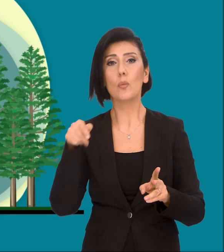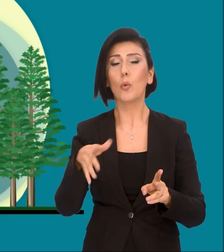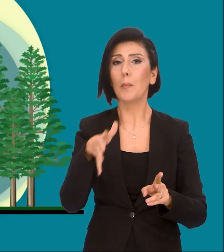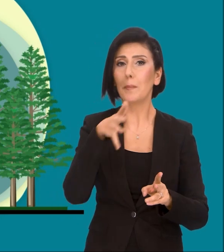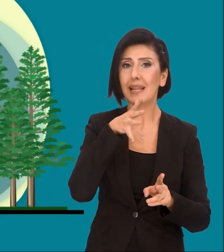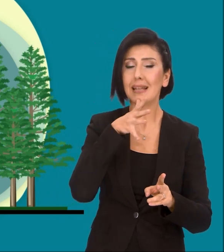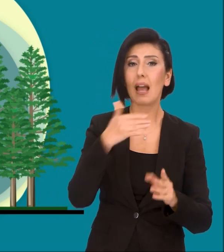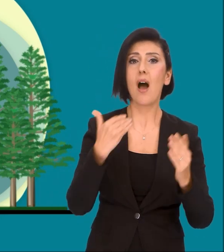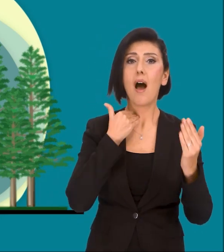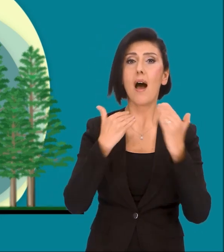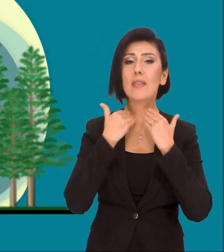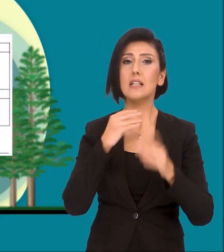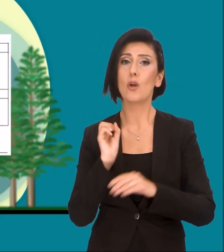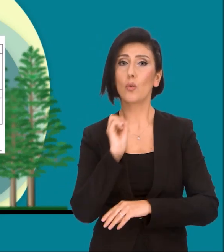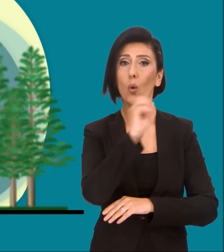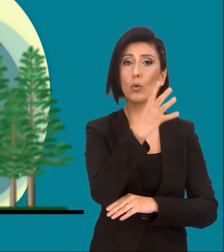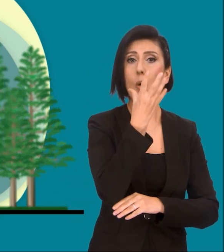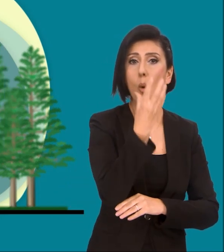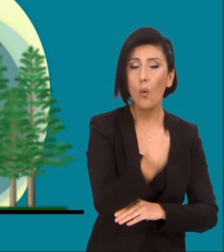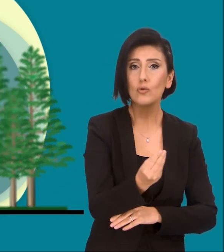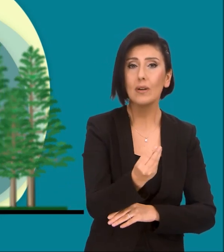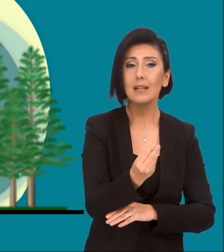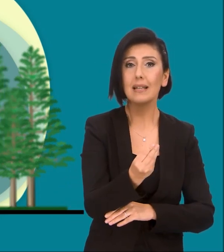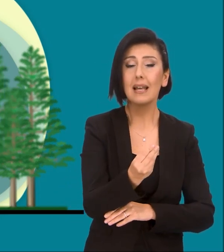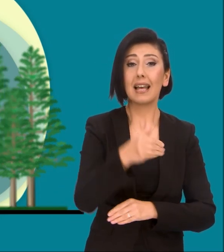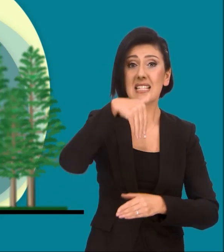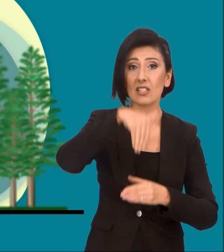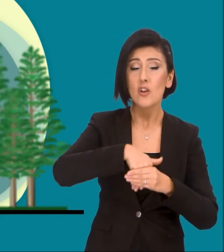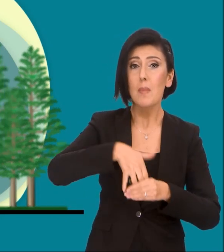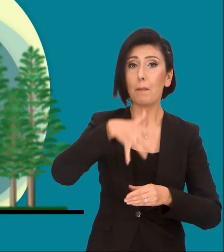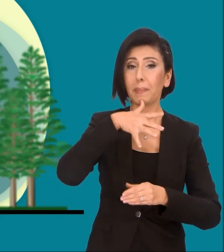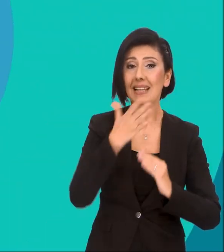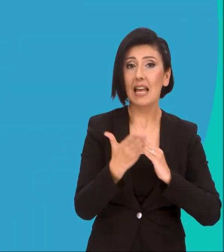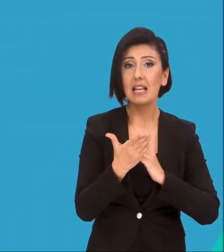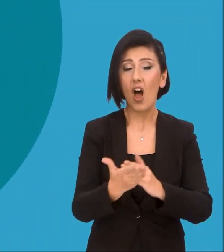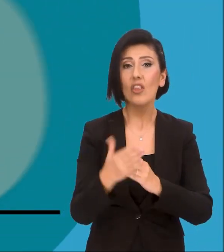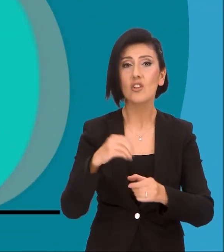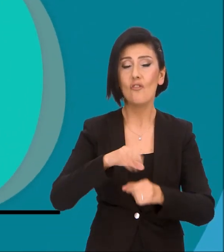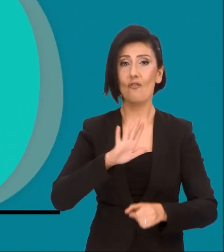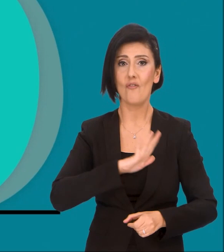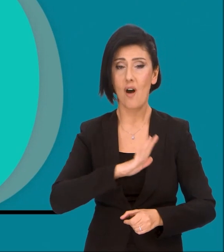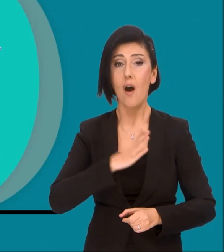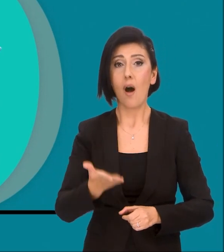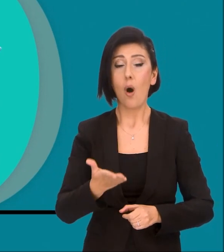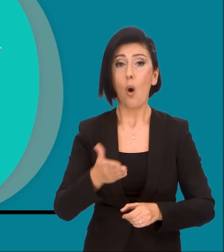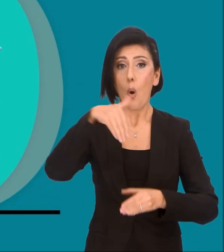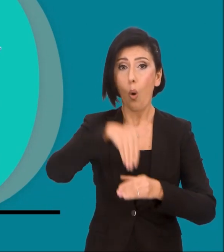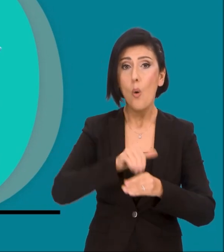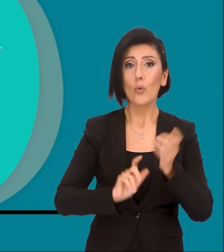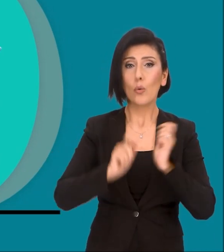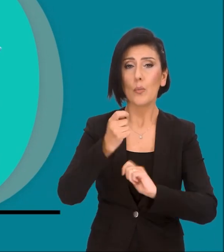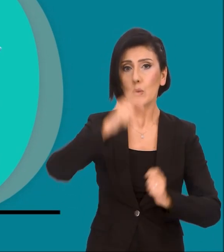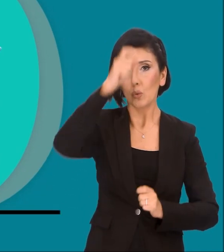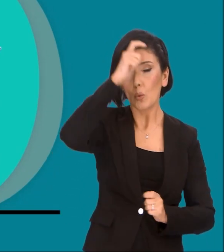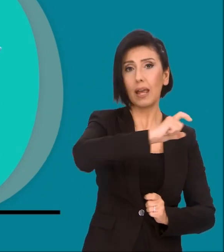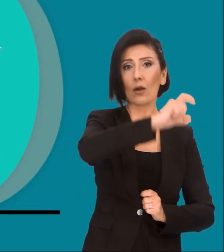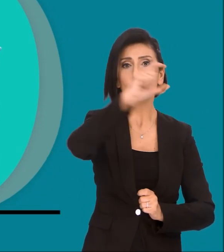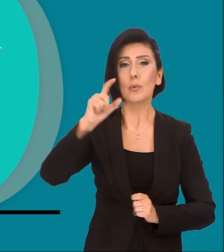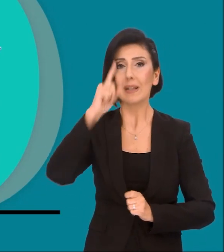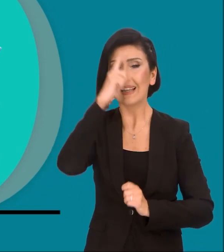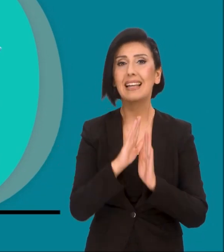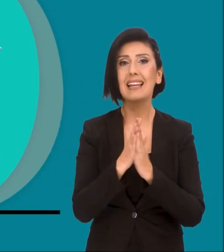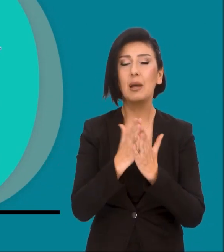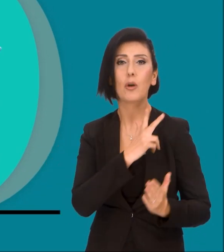bilgi adresinize gönderilecek olan seçmen bilgi kağıdında yer almaktadır. Oy kullanmak için ise Türkiye Cumhuriyeti